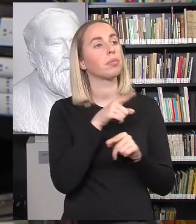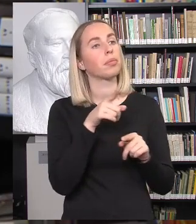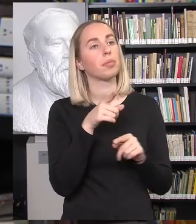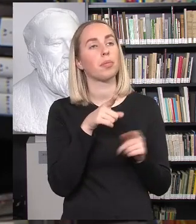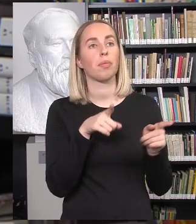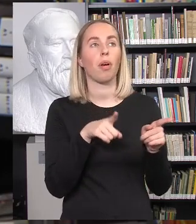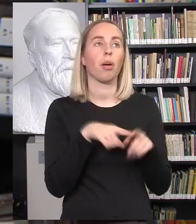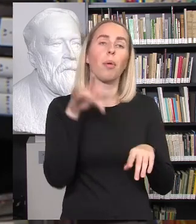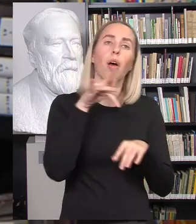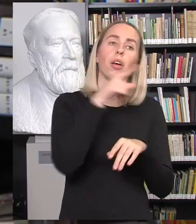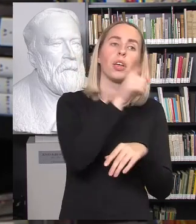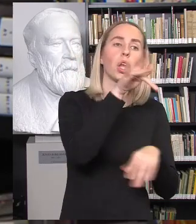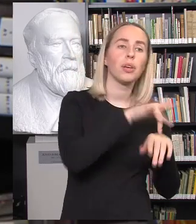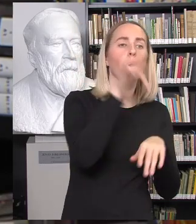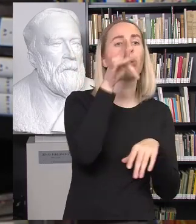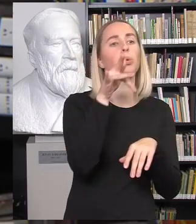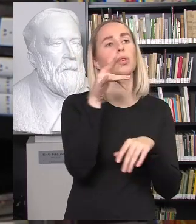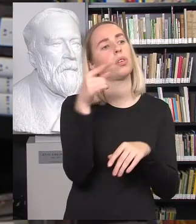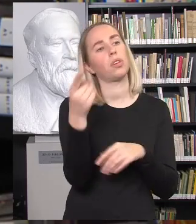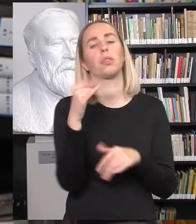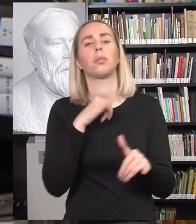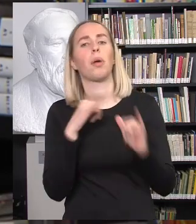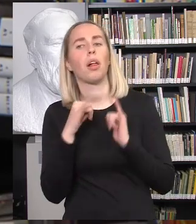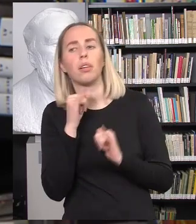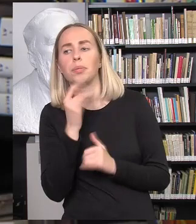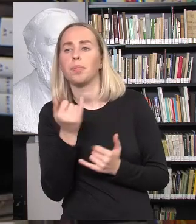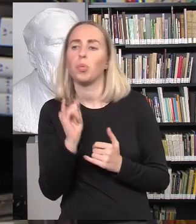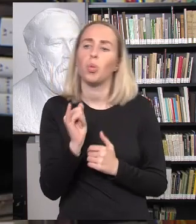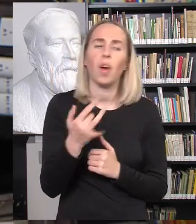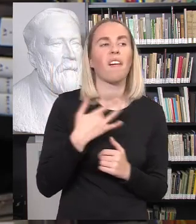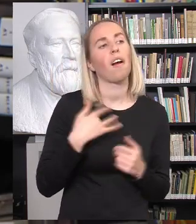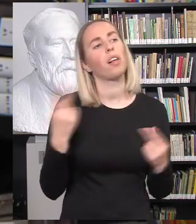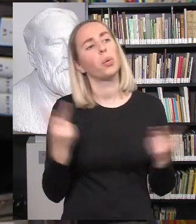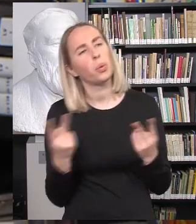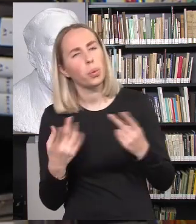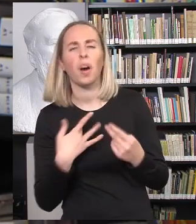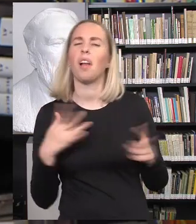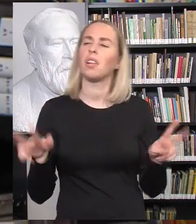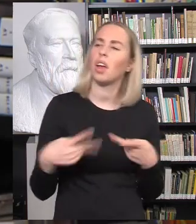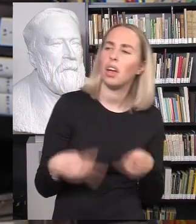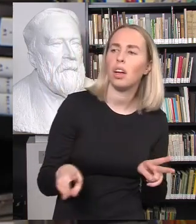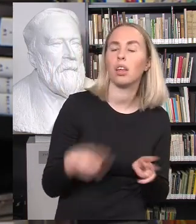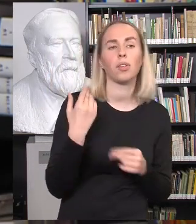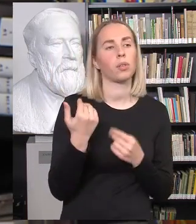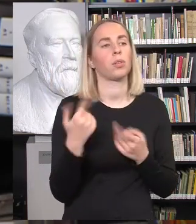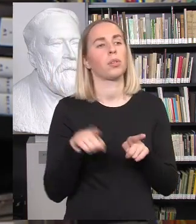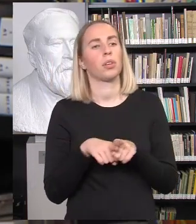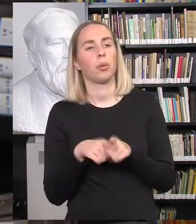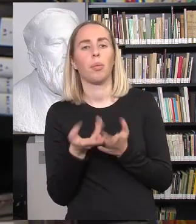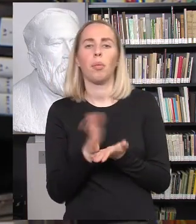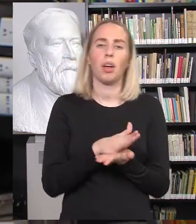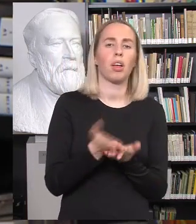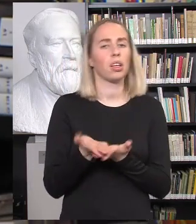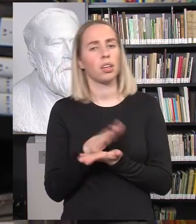ten jautresnis, kažkas sureagavo per daug, ten kažkas gal nereikia, o gal reikia. O tos abejonės, ar reikia, ar